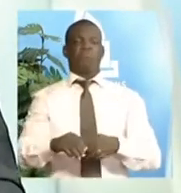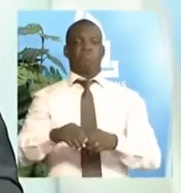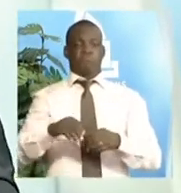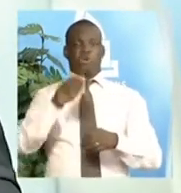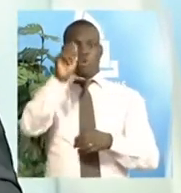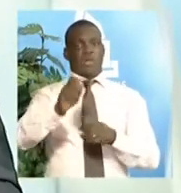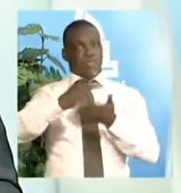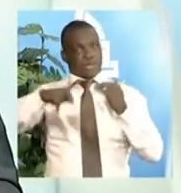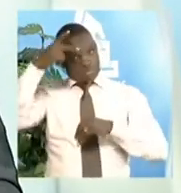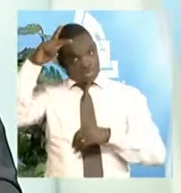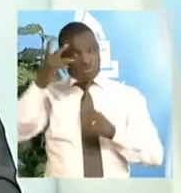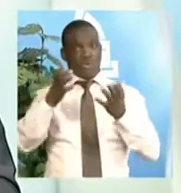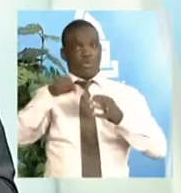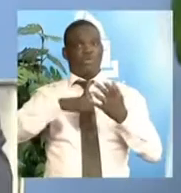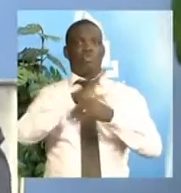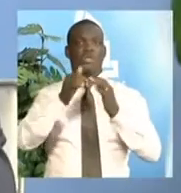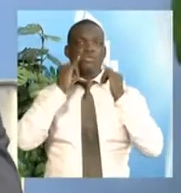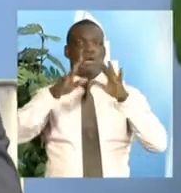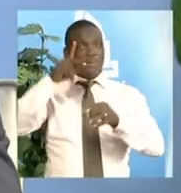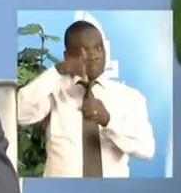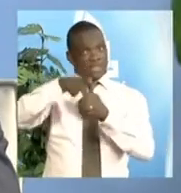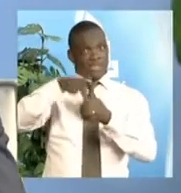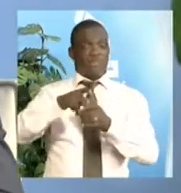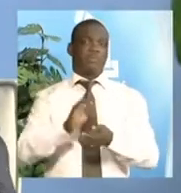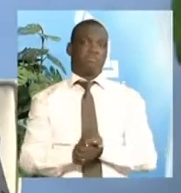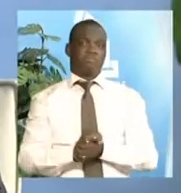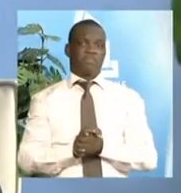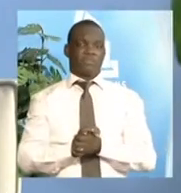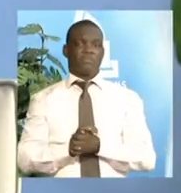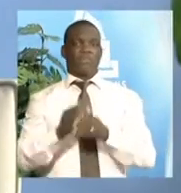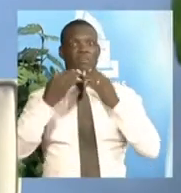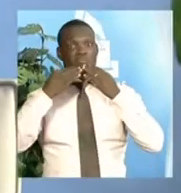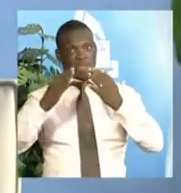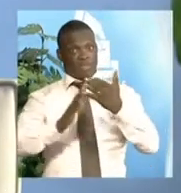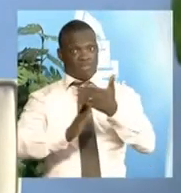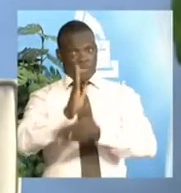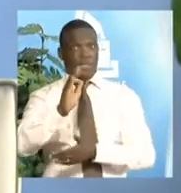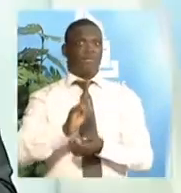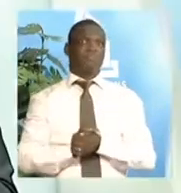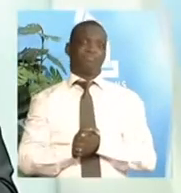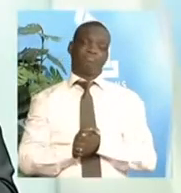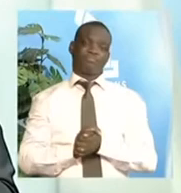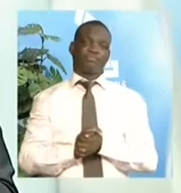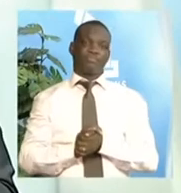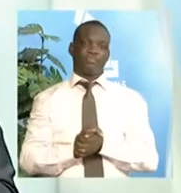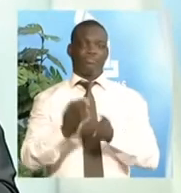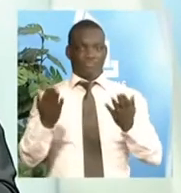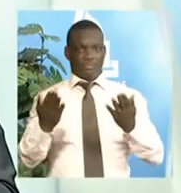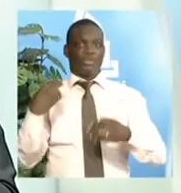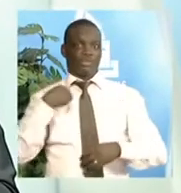'élection et c'est notre vœu le plus cher. En tout cas, merci bien, M. le Président. Nous allons